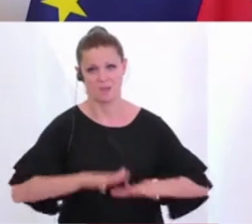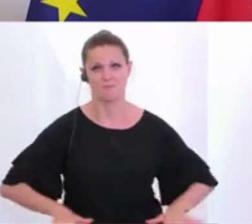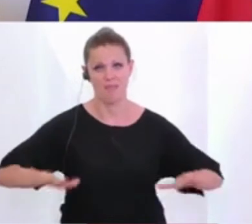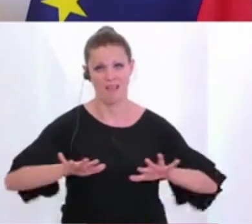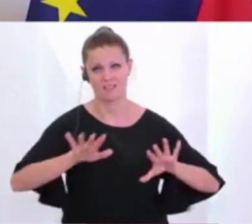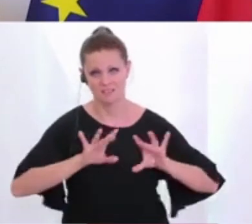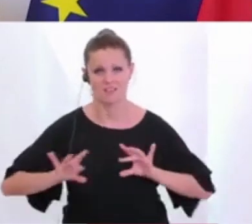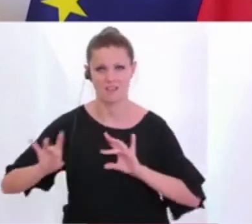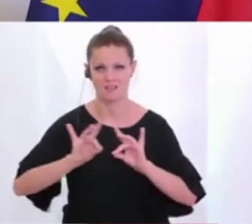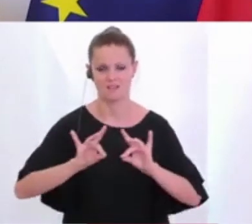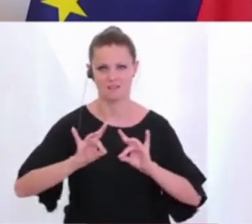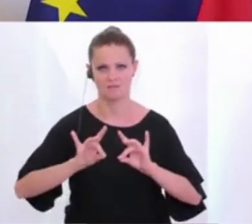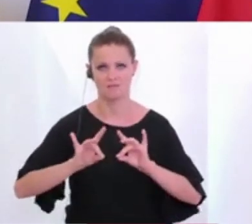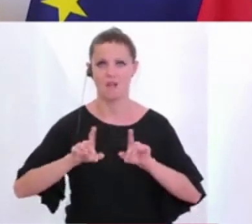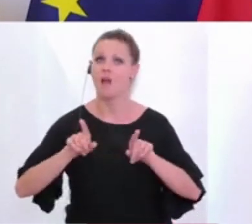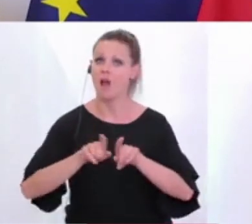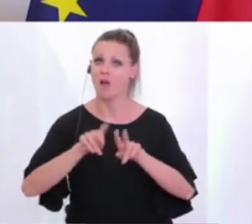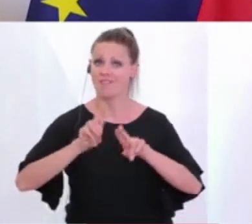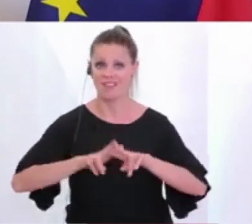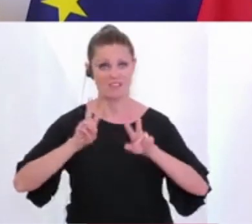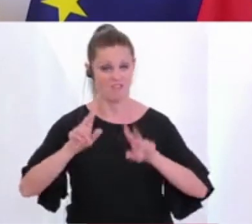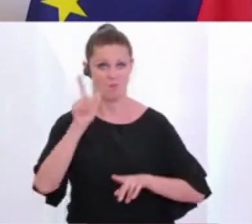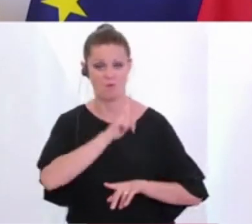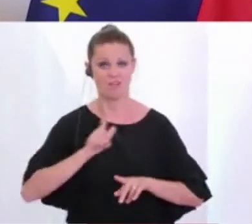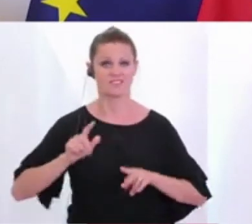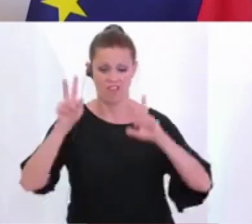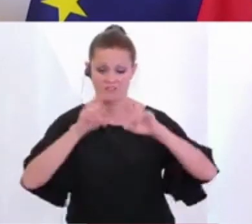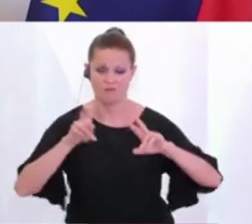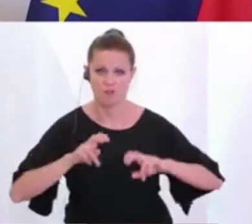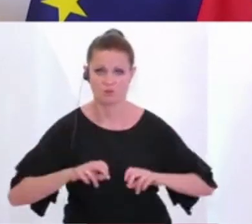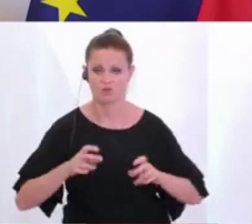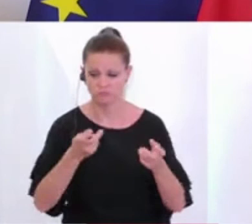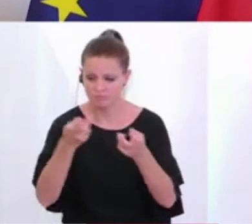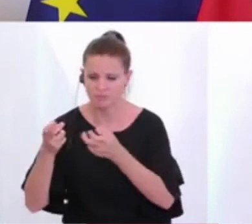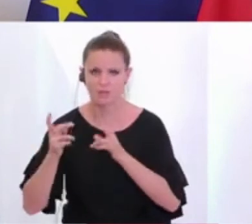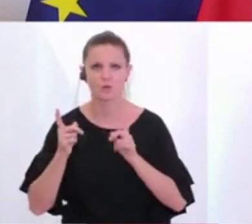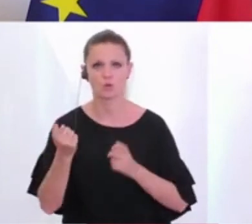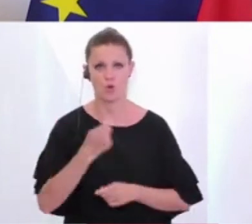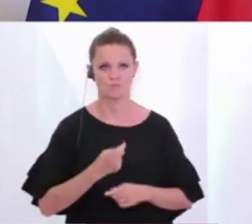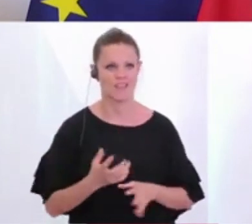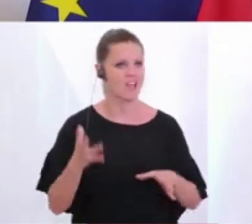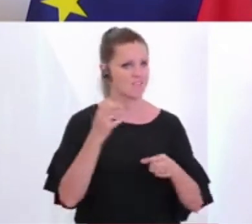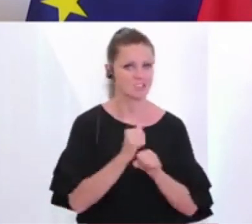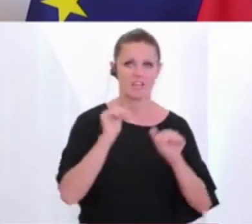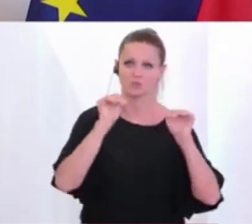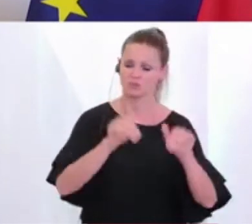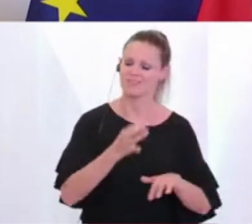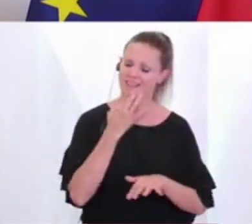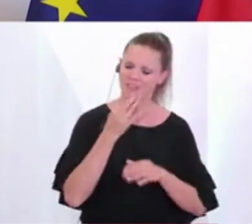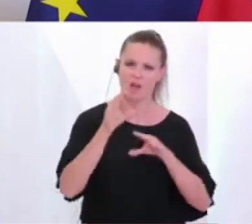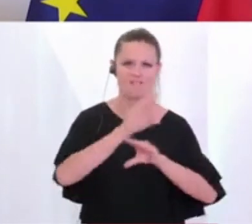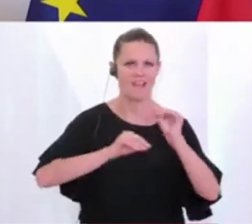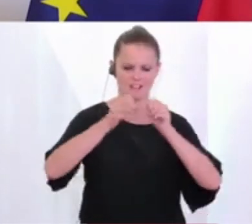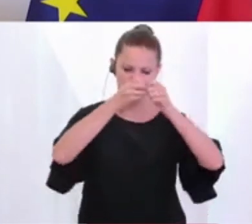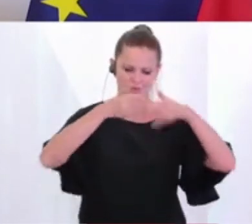des Handelns, auch wenn man dann polizeiliche Ermittlungen aufnimmt und das werden wir tun. Der Verfassungsschutz ist angewiesen, sich ganz genau die Vereinsstruktur in